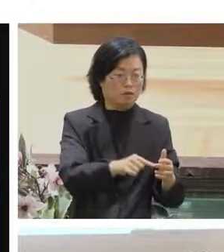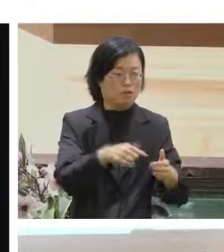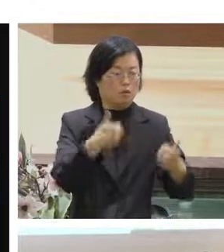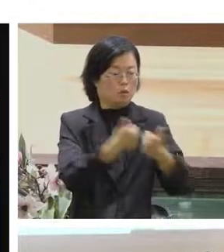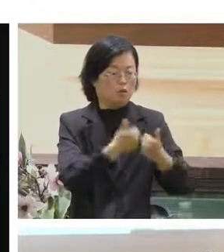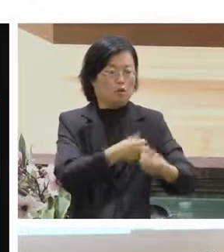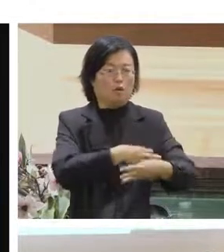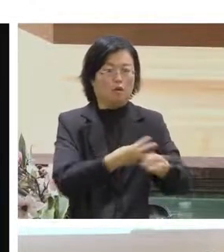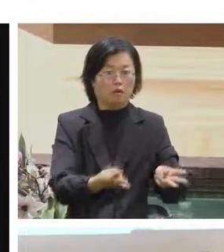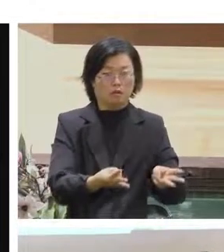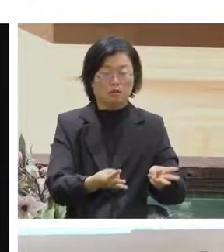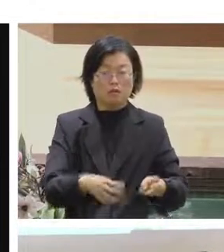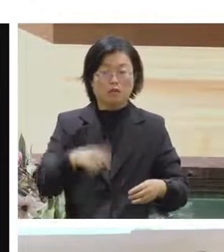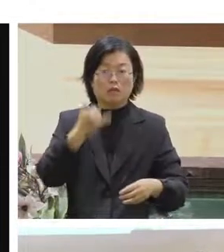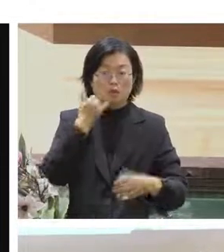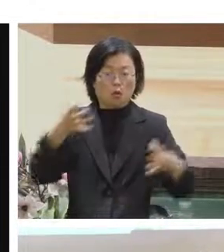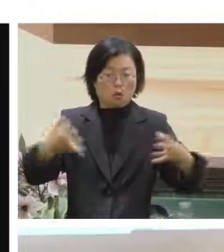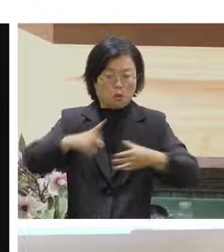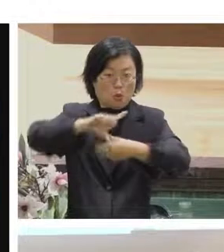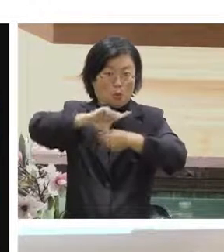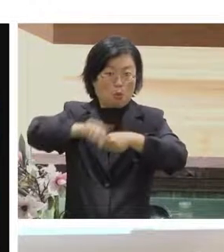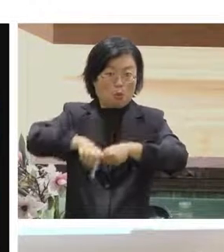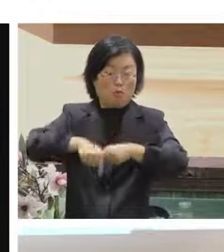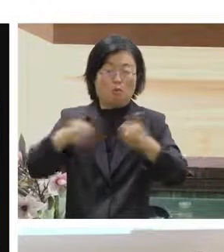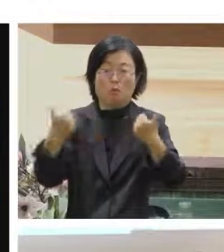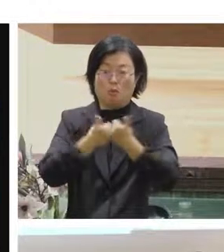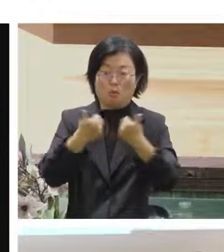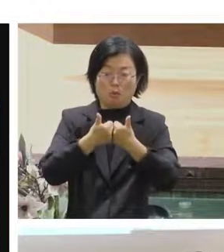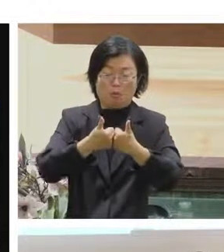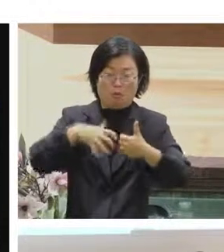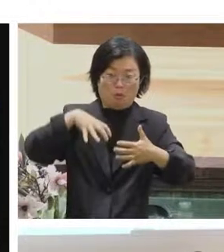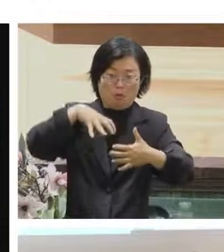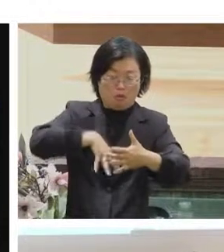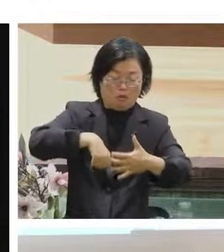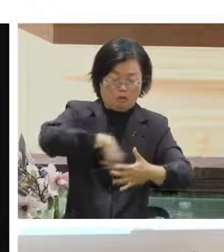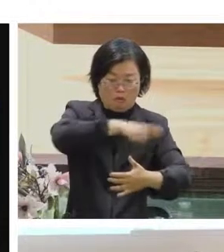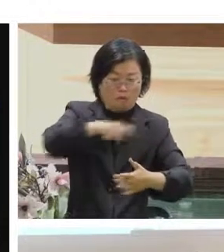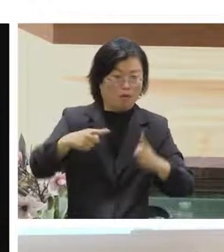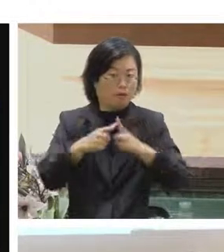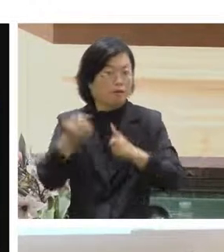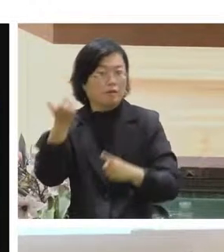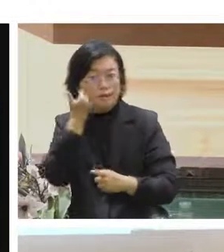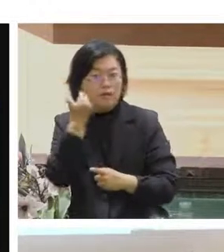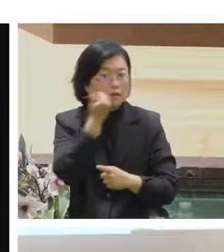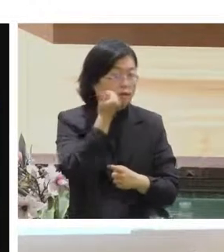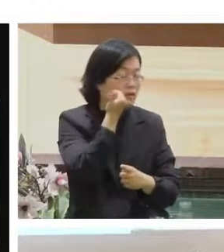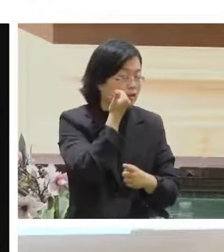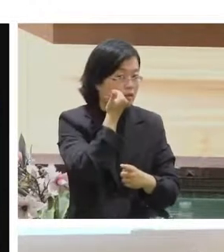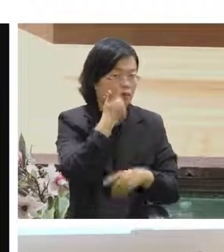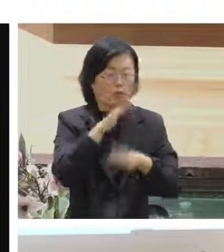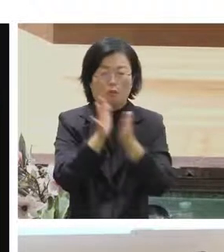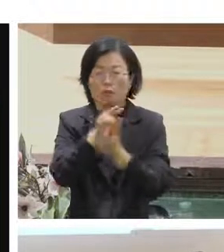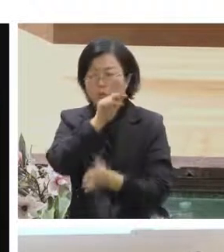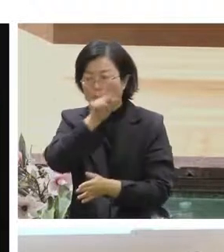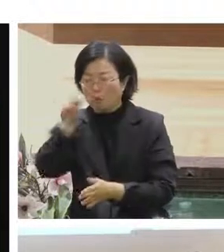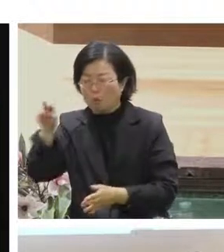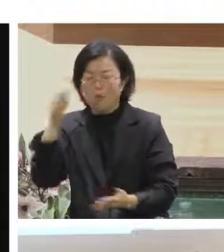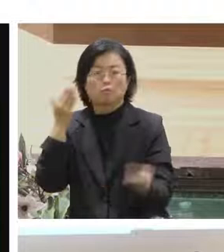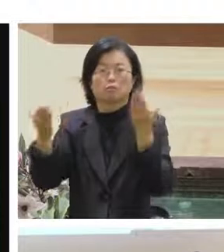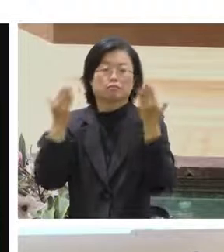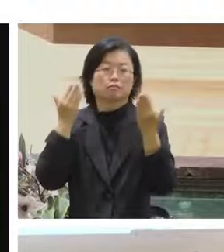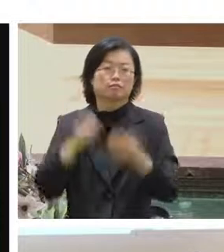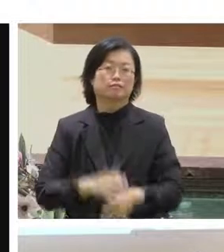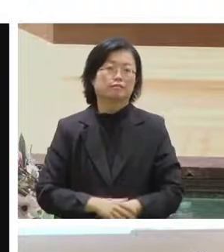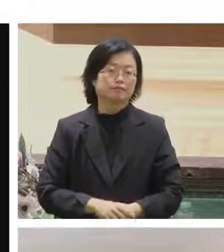窗你就可以同時看到在會議室裡面的成員然後是誰跟你一起在做這份共筆的編輯都可以從這邊